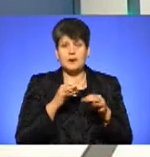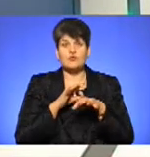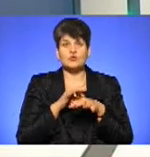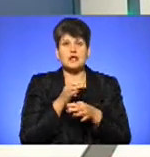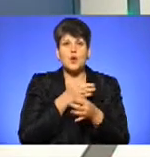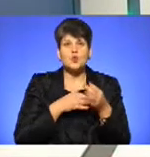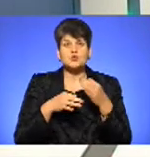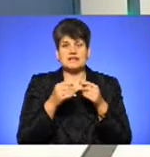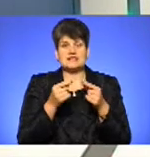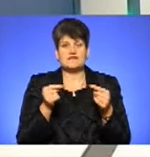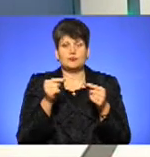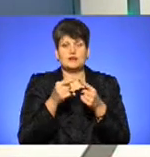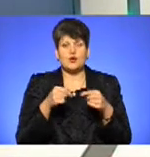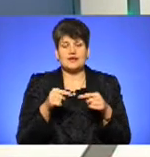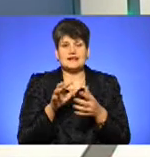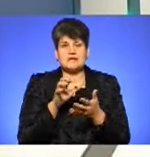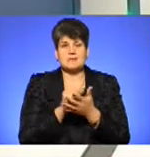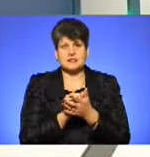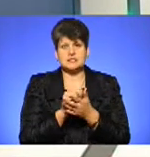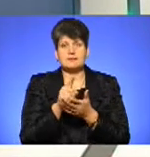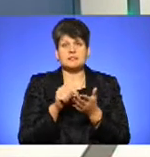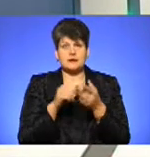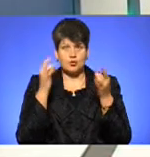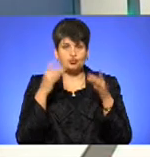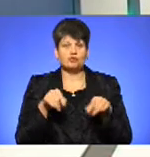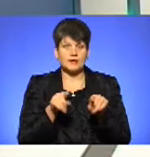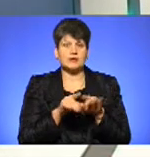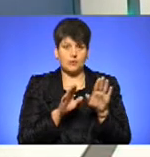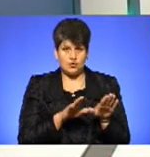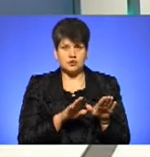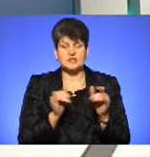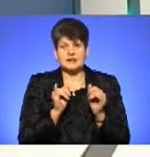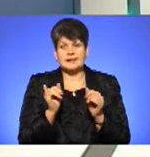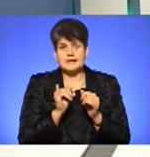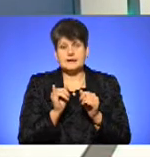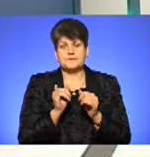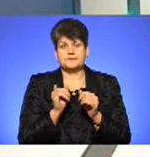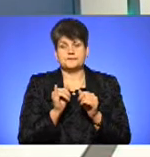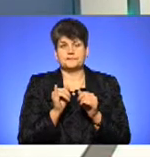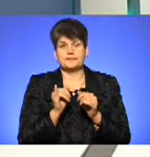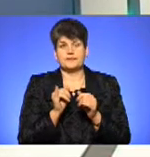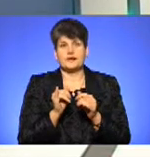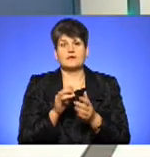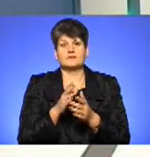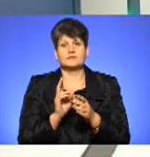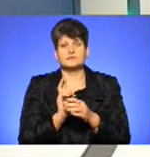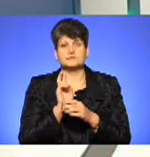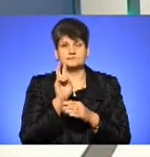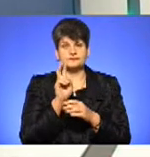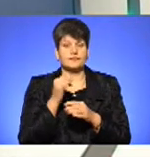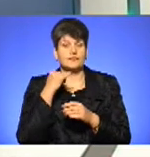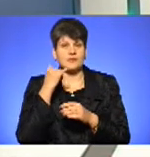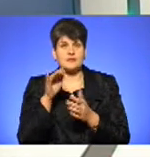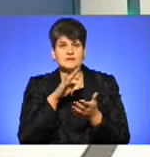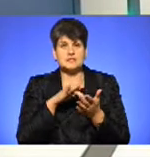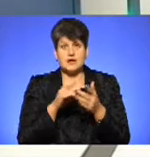відповідними органами, які займаються питаннями культури також. І виходити на центральні органи виконавчої влади, в тому